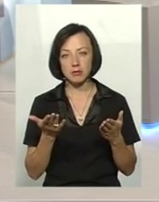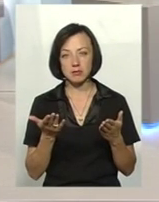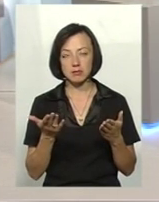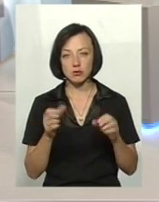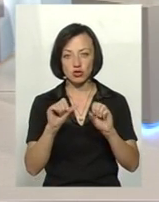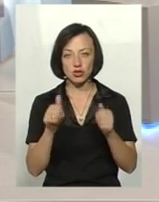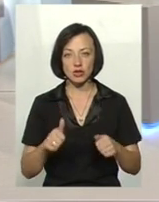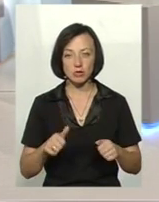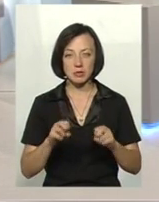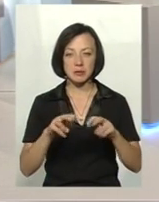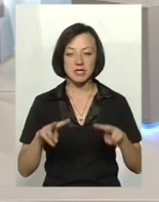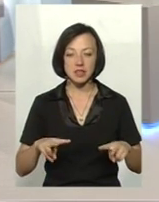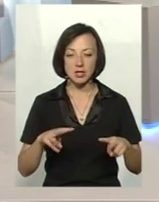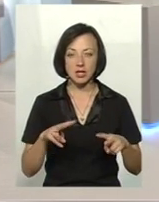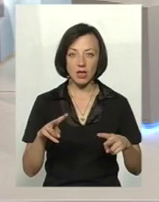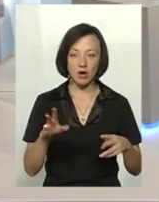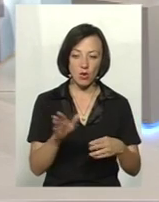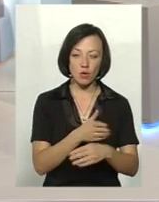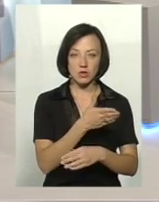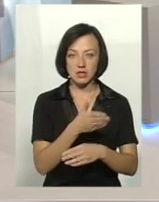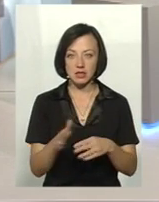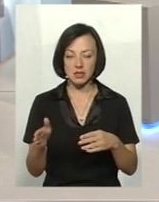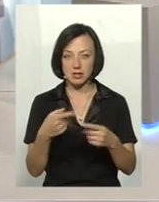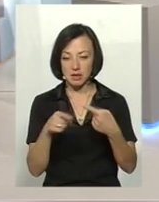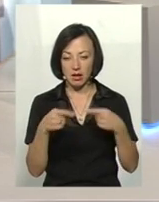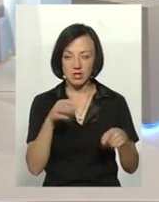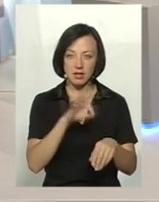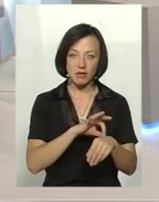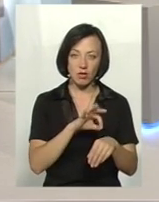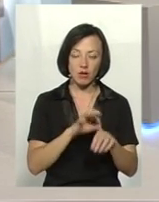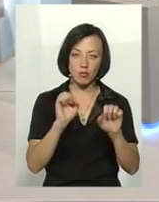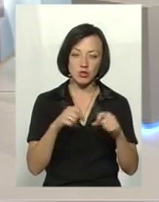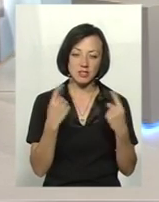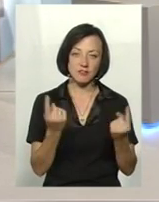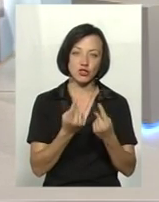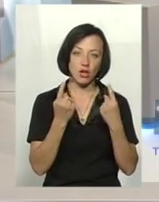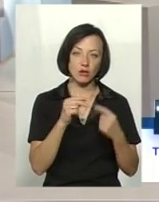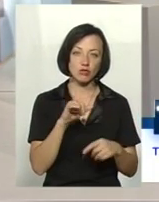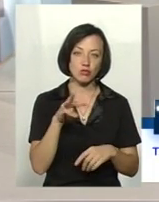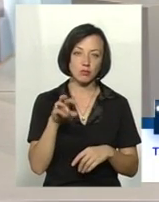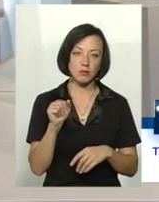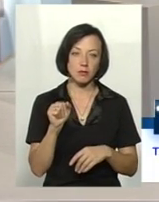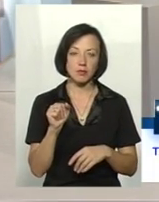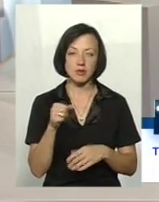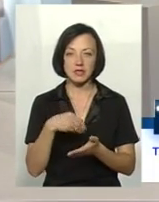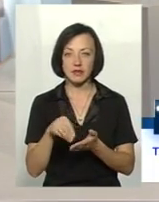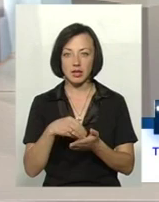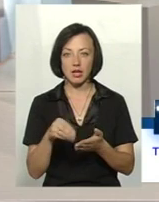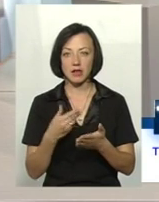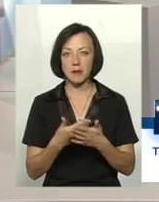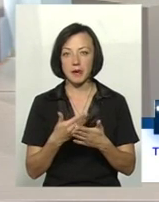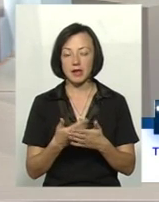фахівці розрізняють? От захворіли, можливо, на звичайну чуму, там свиней, так?